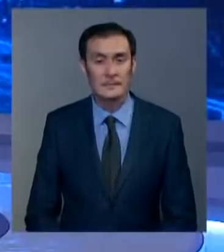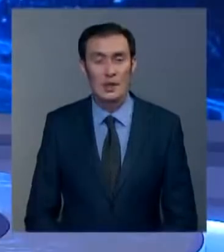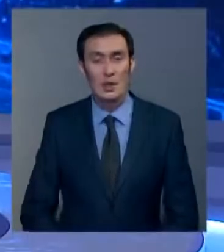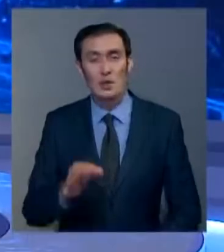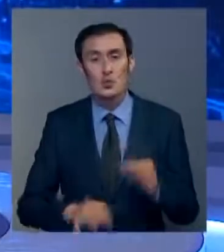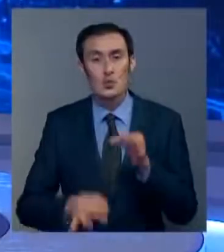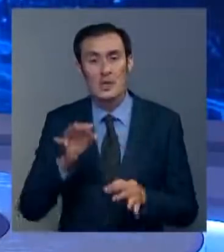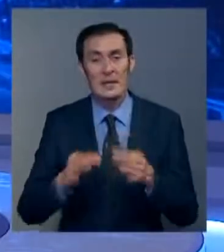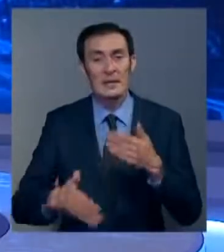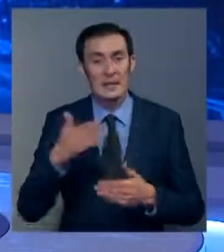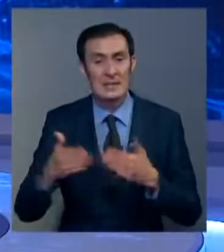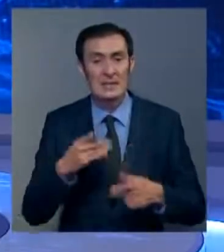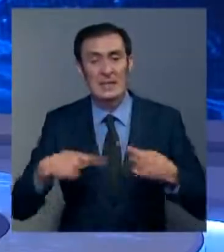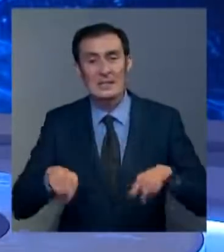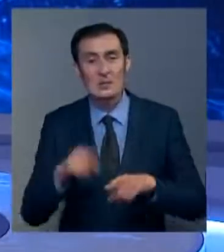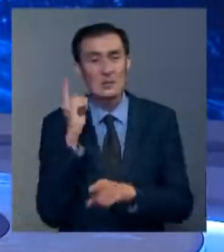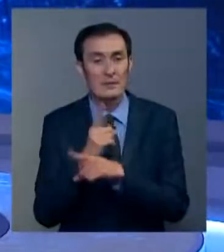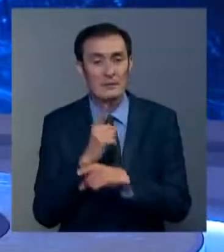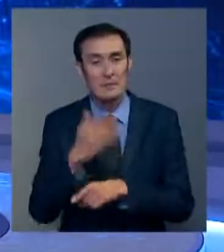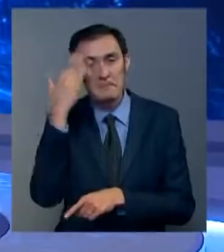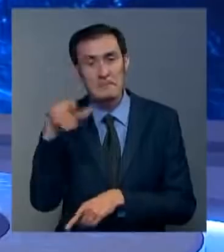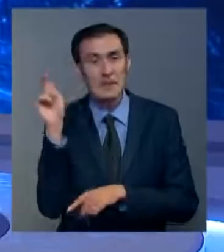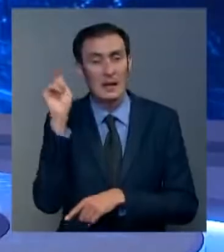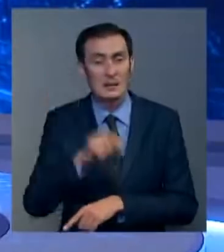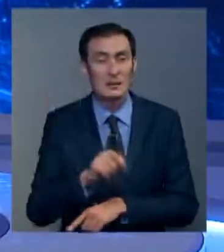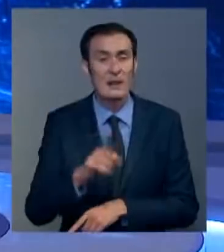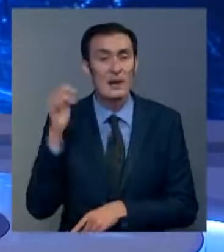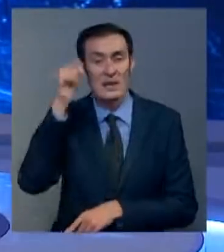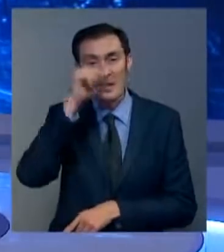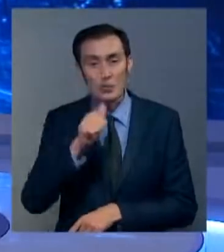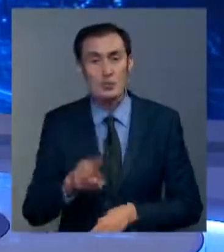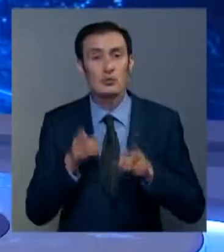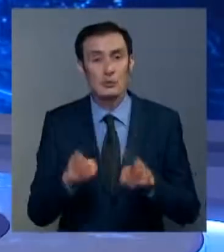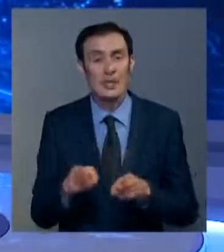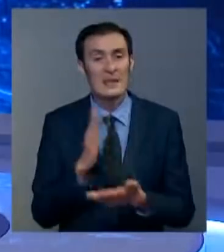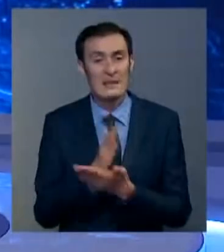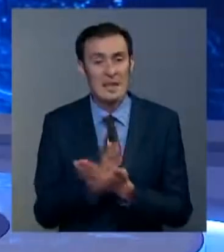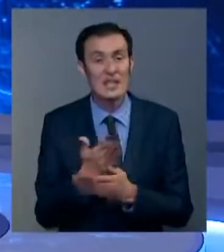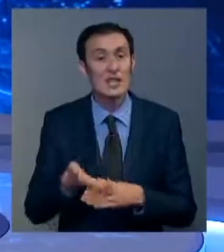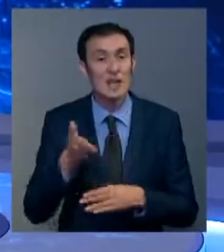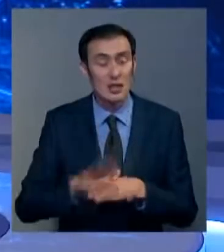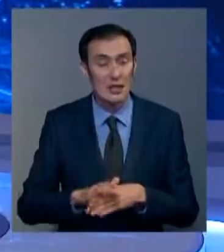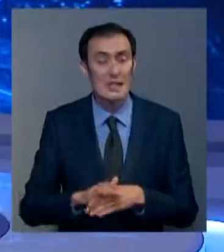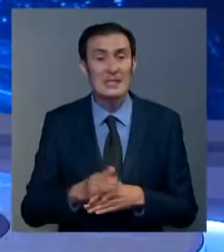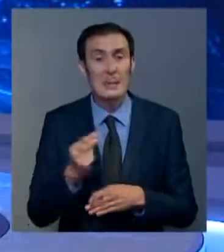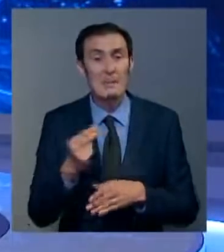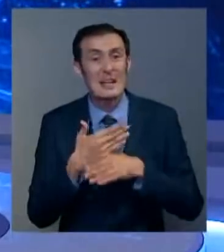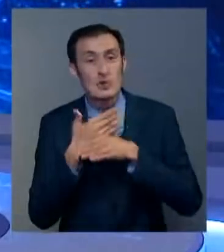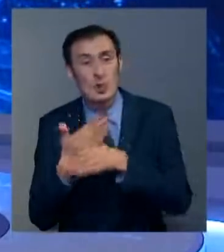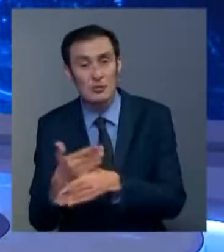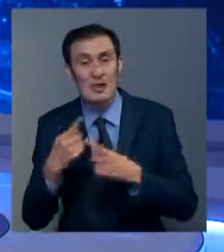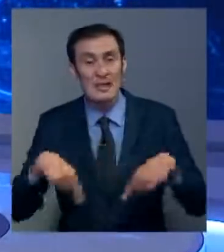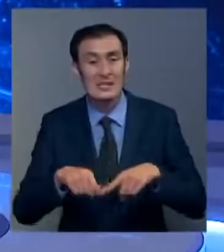Судебное наказание за организацию незаконной миграции в Афинах такого рода преступления считается одним из самых тяжких. За пособничество и